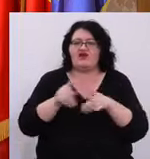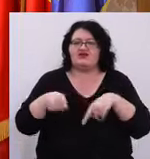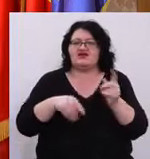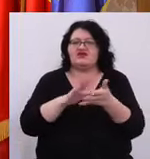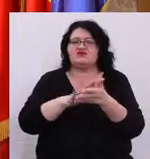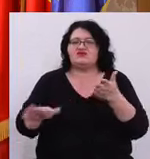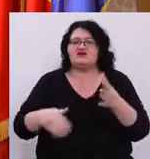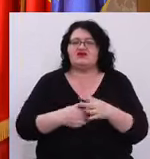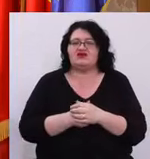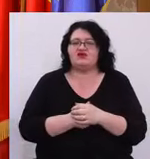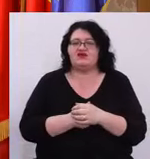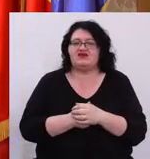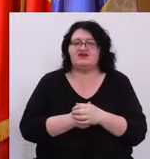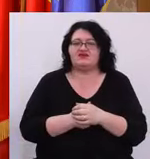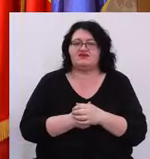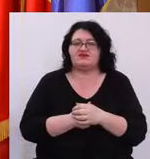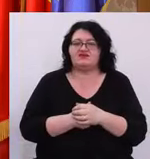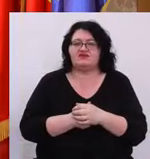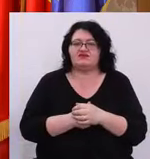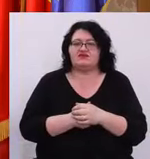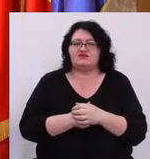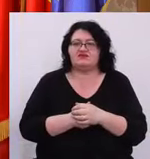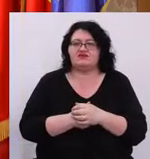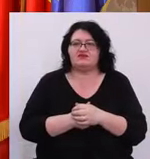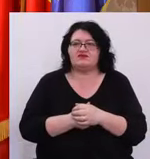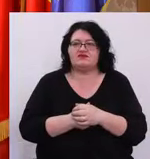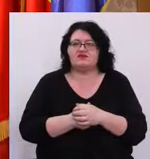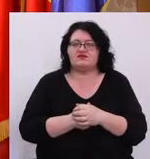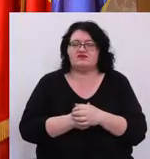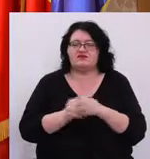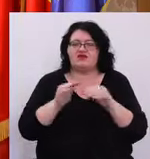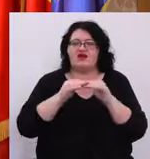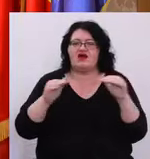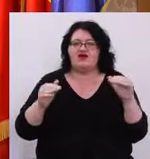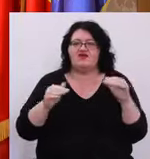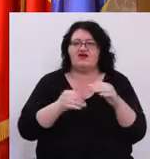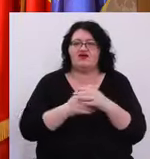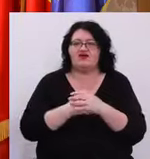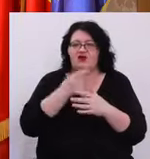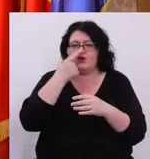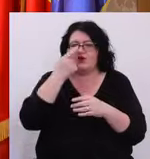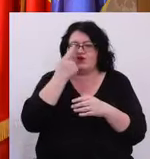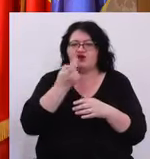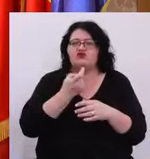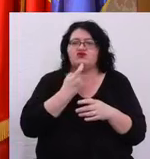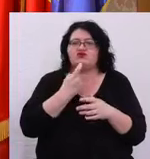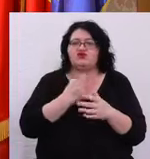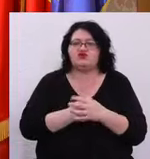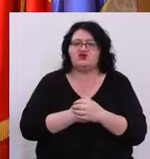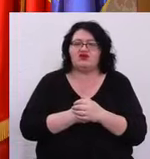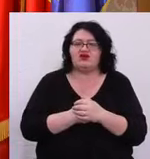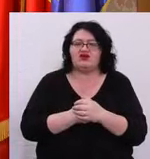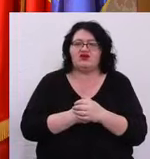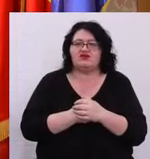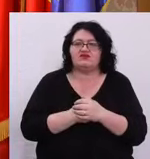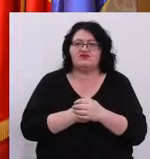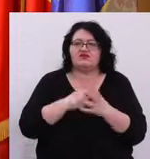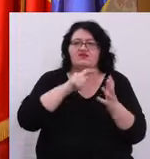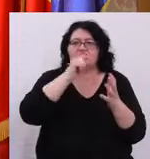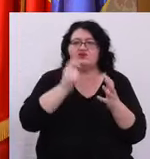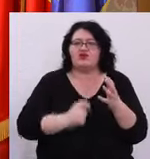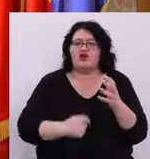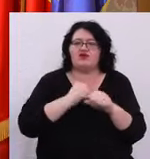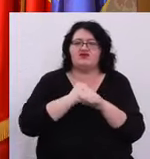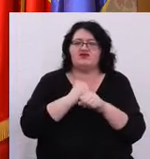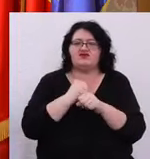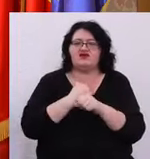această cheltuială. La nivelul orașului Timișoara, proiectul se